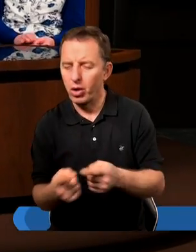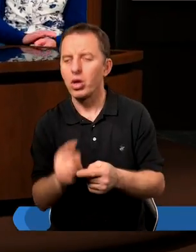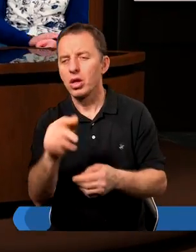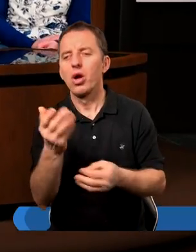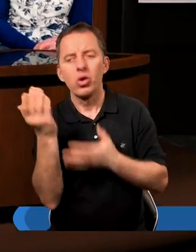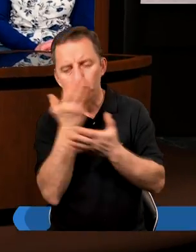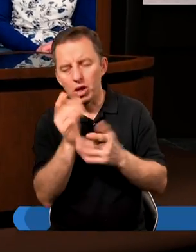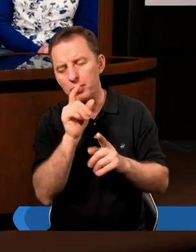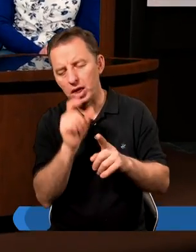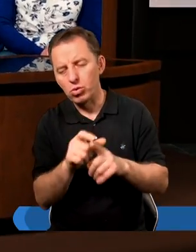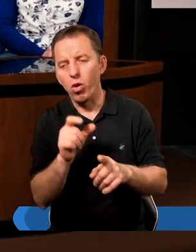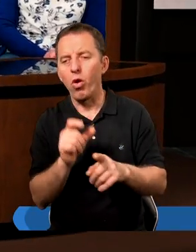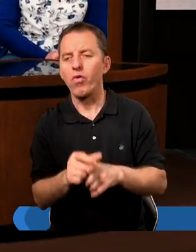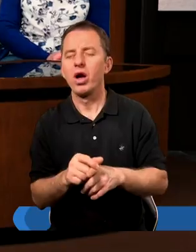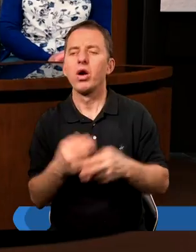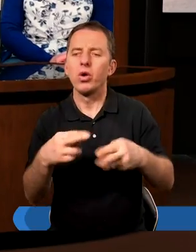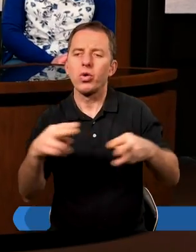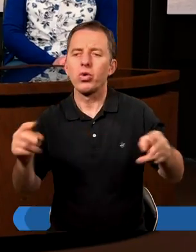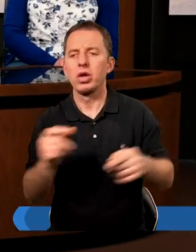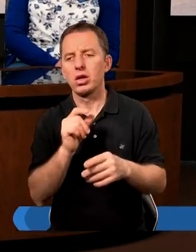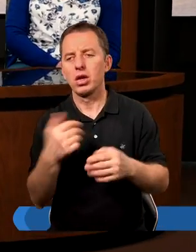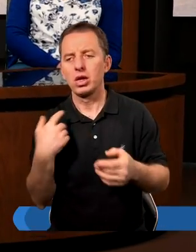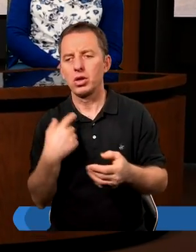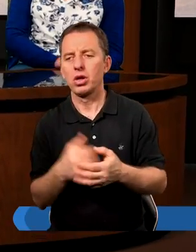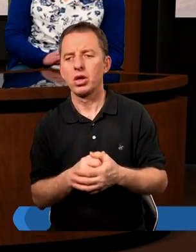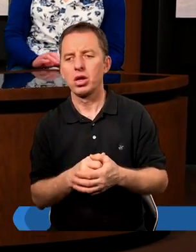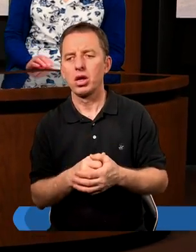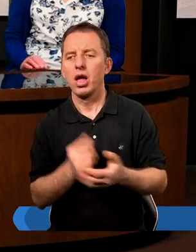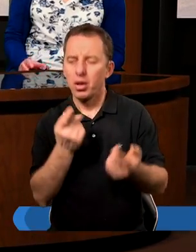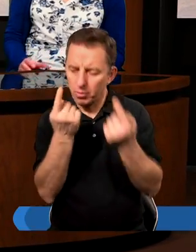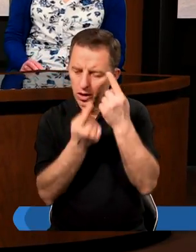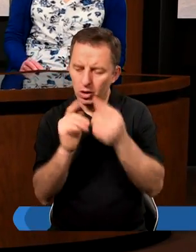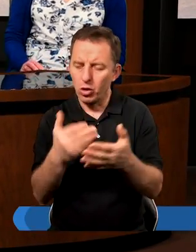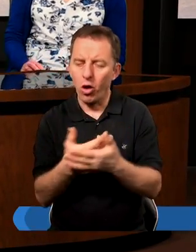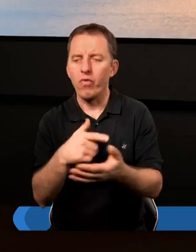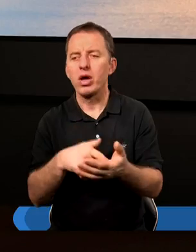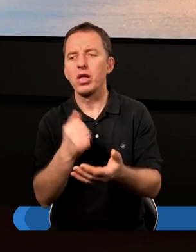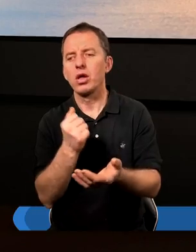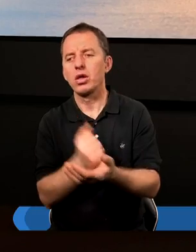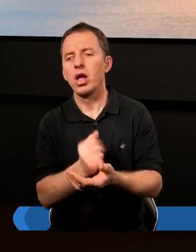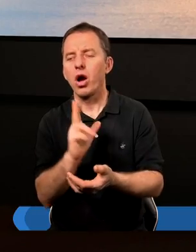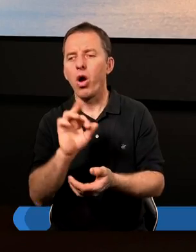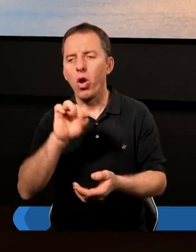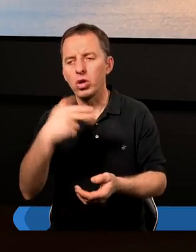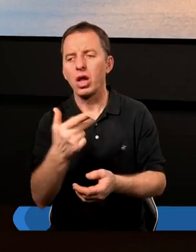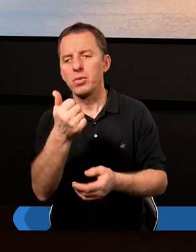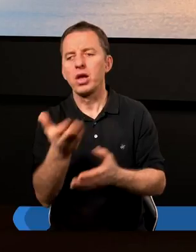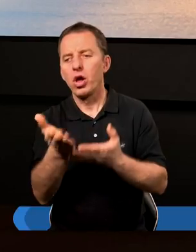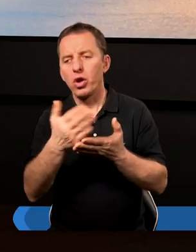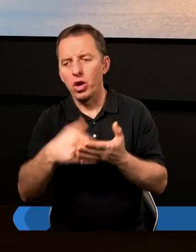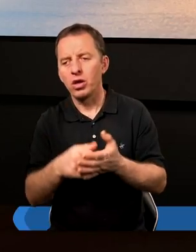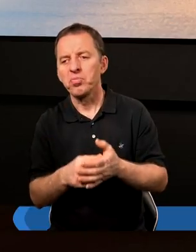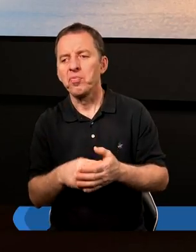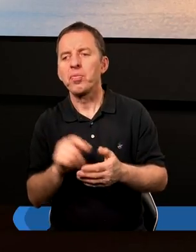jeżeli czytamy słowa z różnych urywków, teraz mam na myśli Nowy Testament, dzisiaj do Kolosan w pierwszym rozdziale